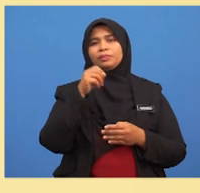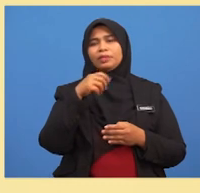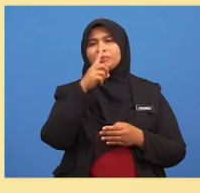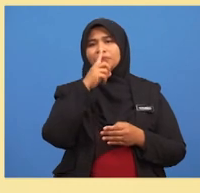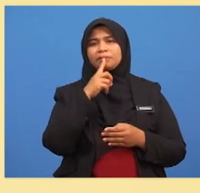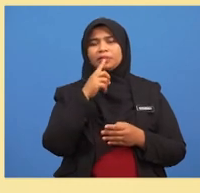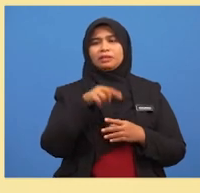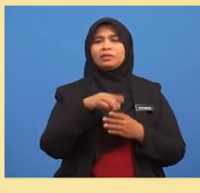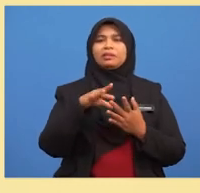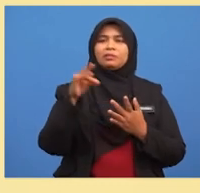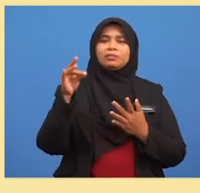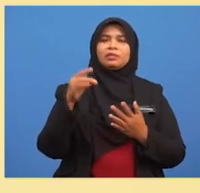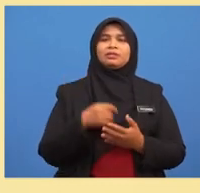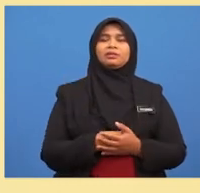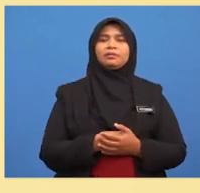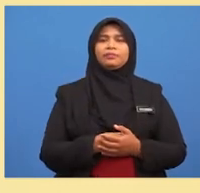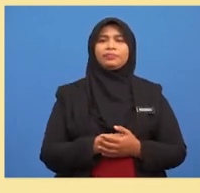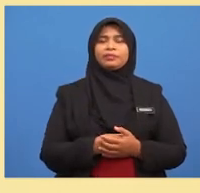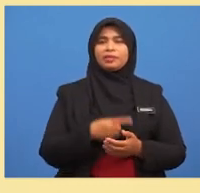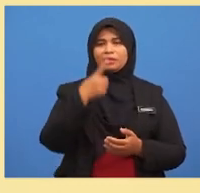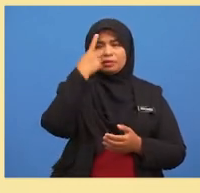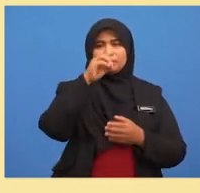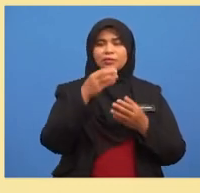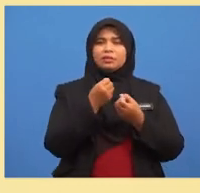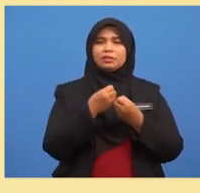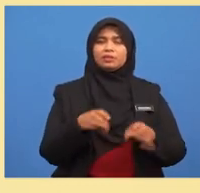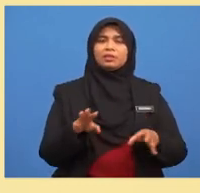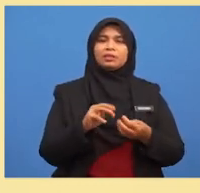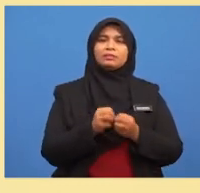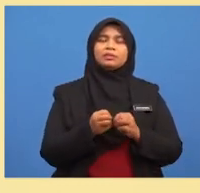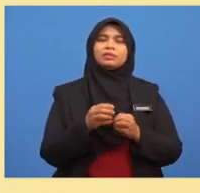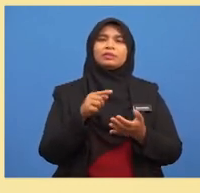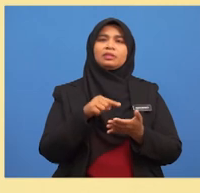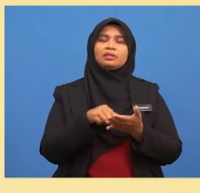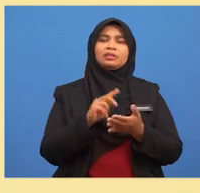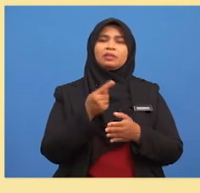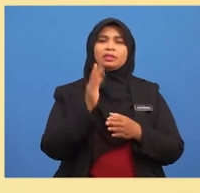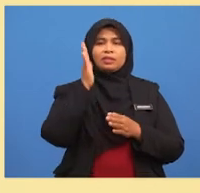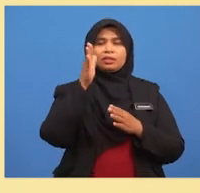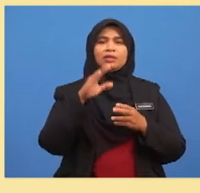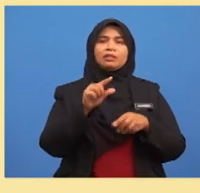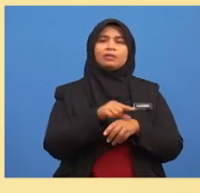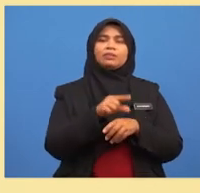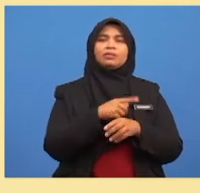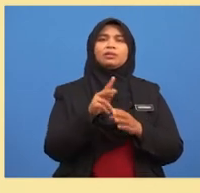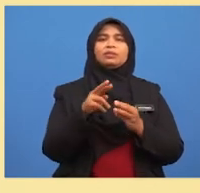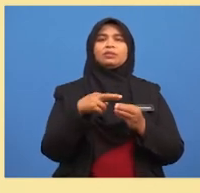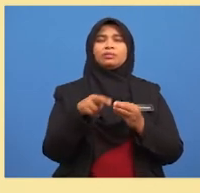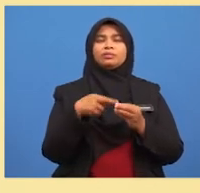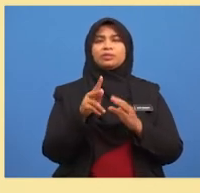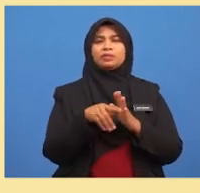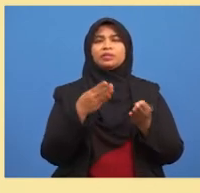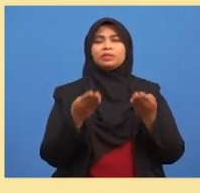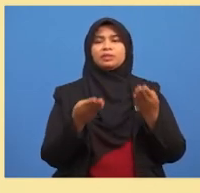dipilih Untuk menyelesaikan masalah ini, kita akan menggunakan rumus kebarang kalian